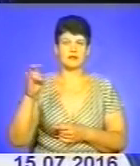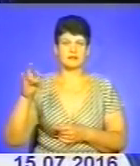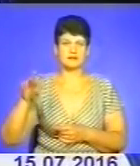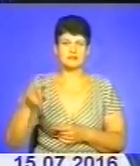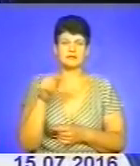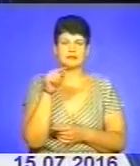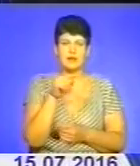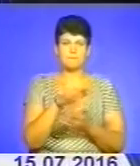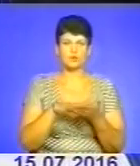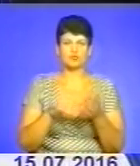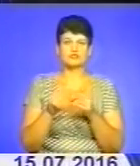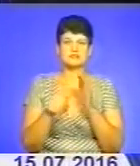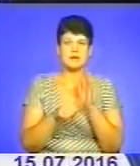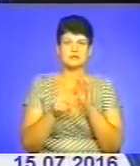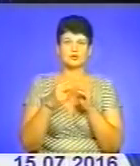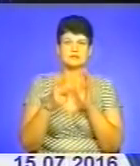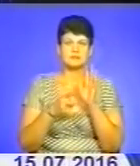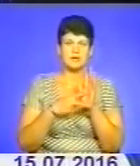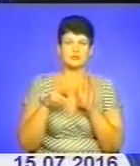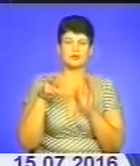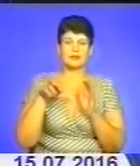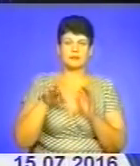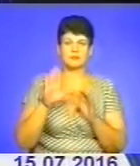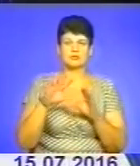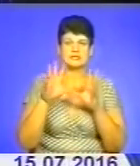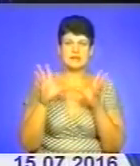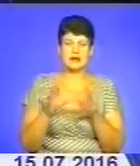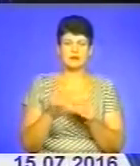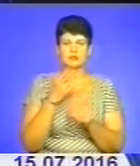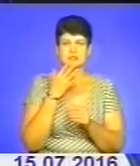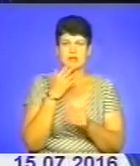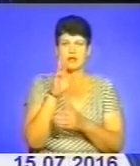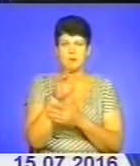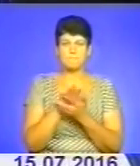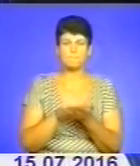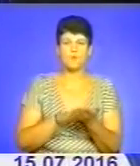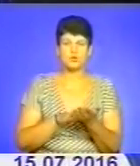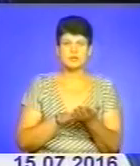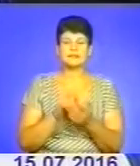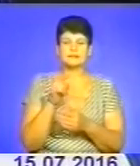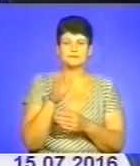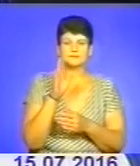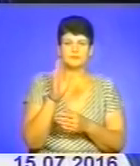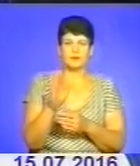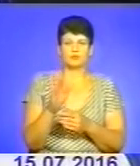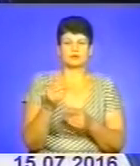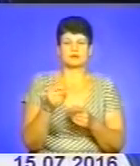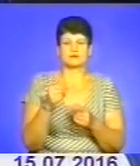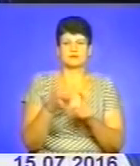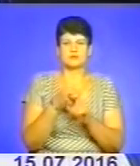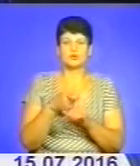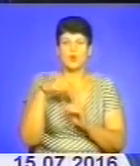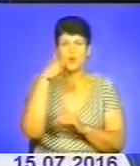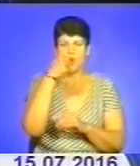упродовж 16-17 липня відбуватиметься загальнонаціональна проща. Цьогоріч вона присвячена року Божого Милосердя.